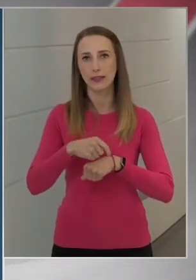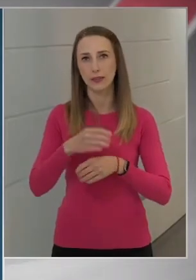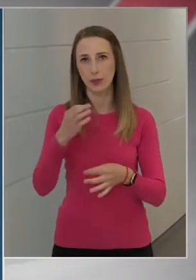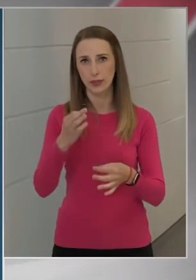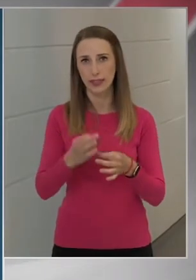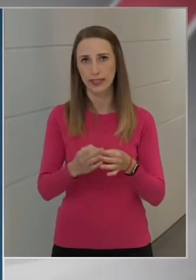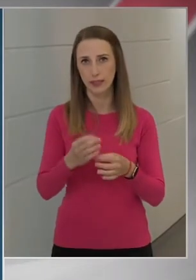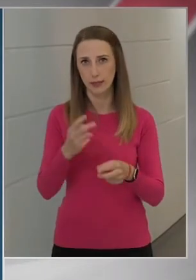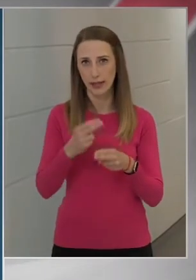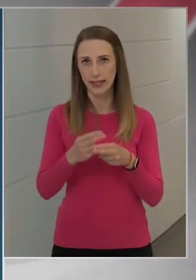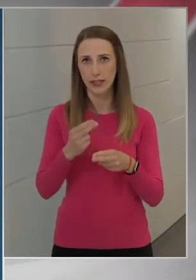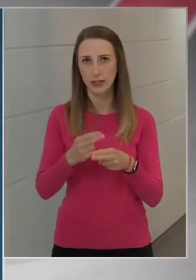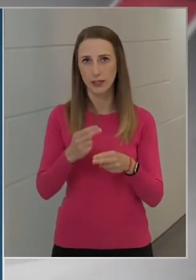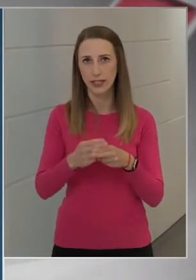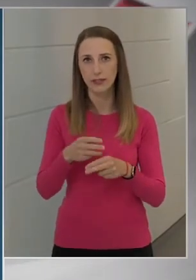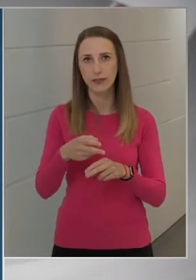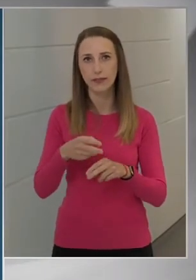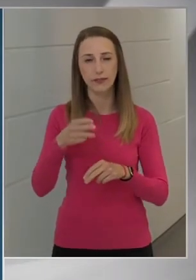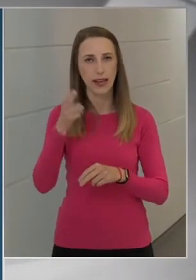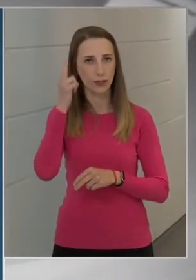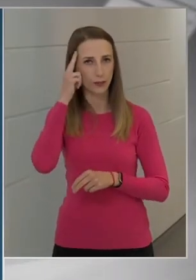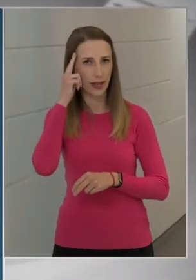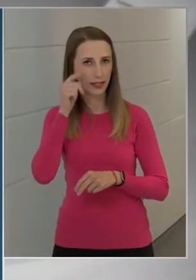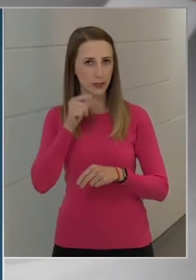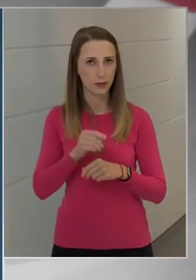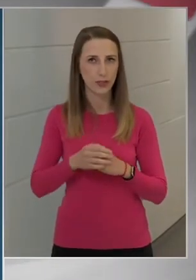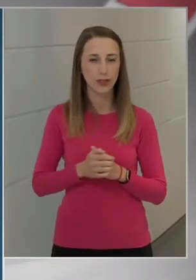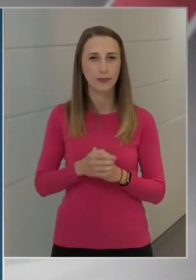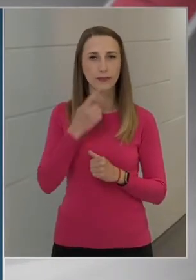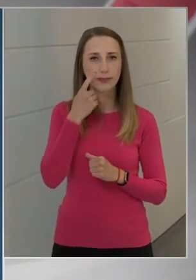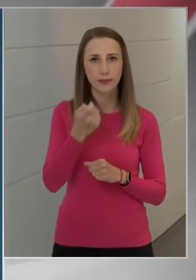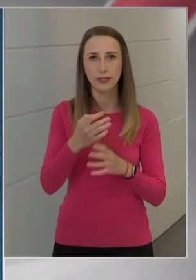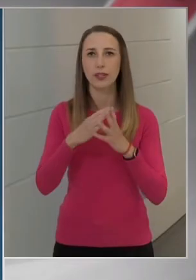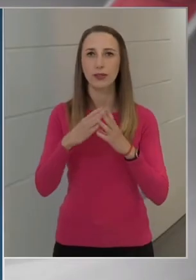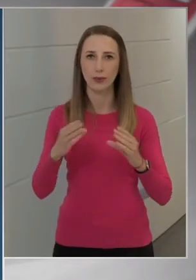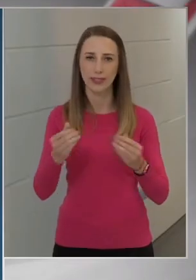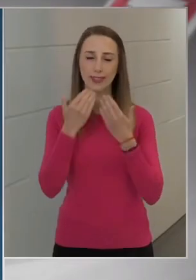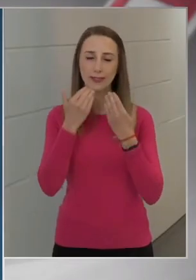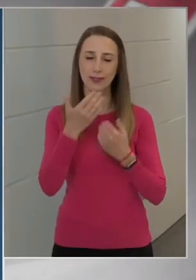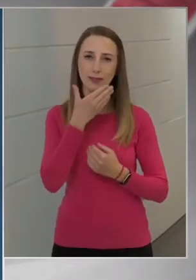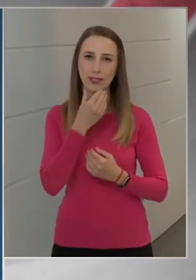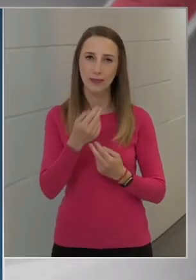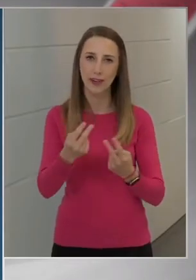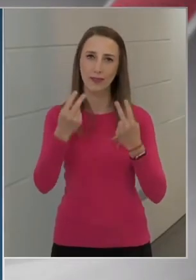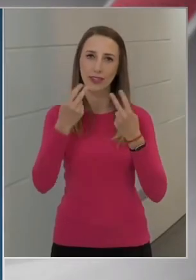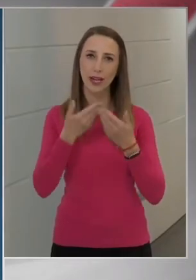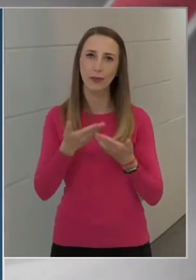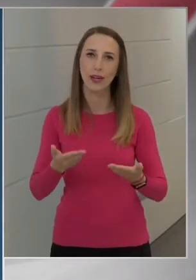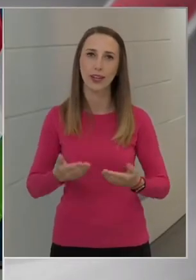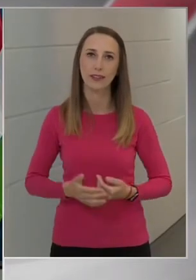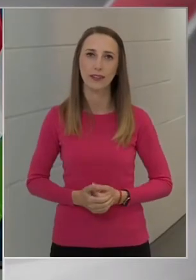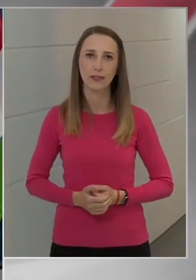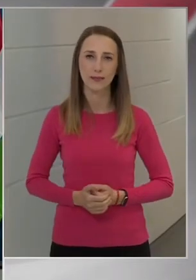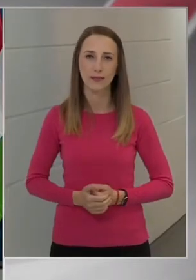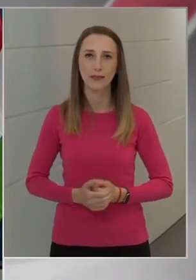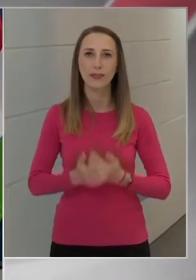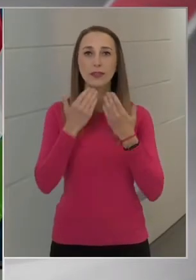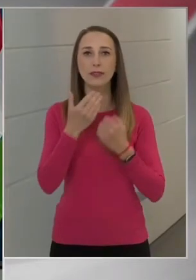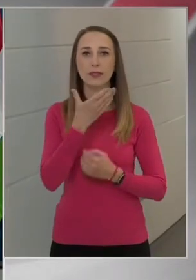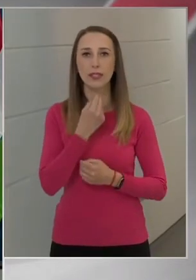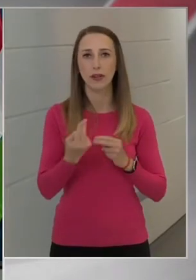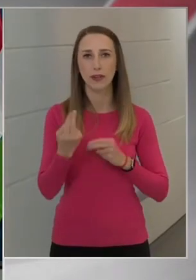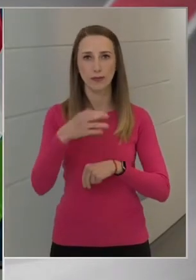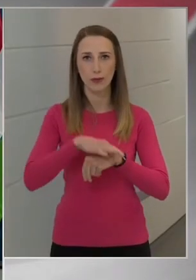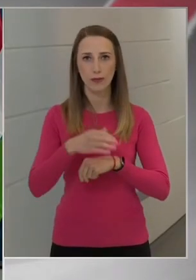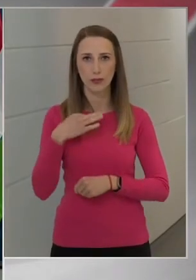történt betegség felismerést és a gyógyítást. Köszönöm szépen a figyelmüket! Köszönjük szépen,